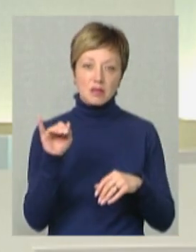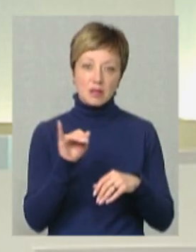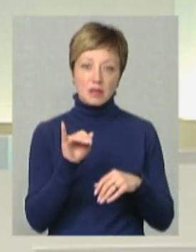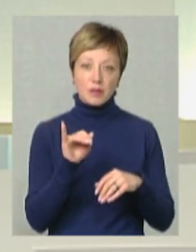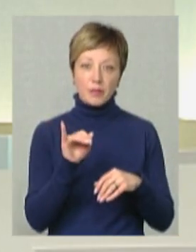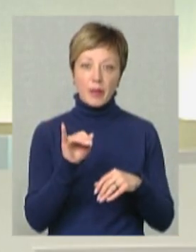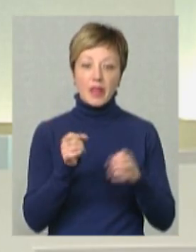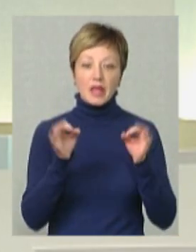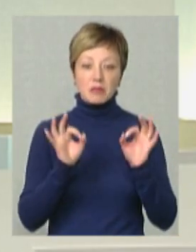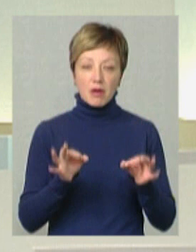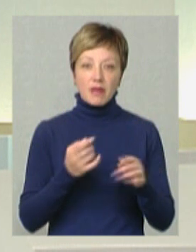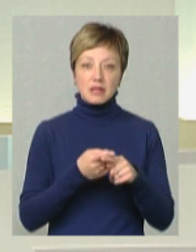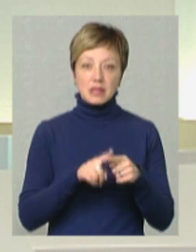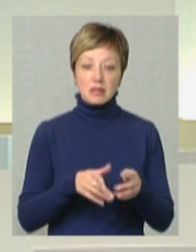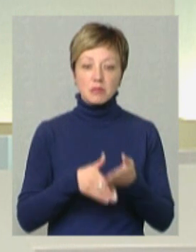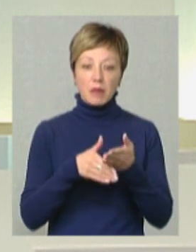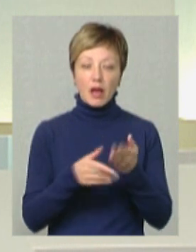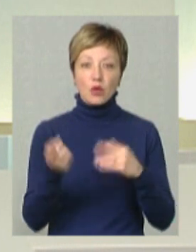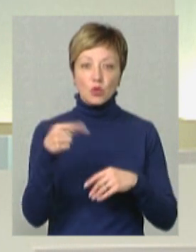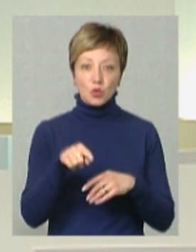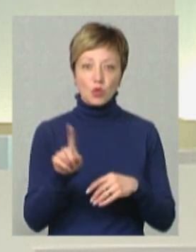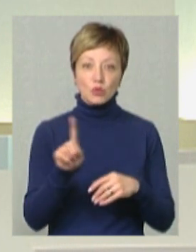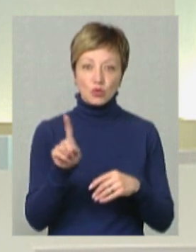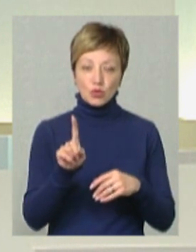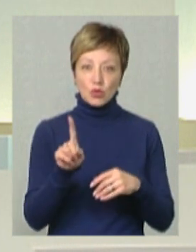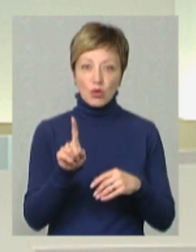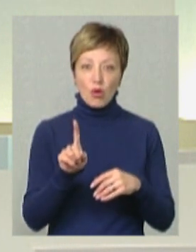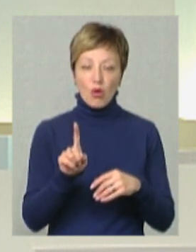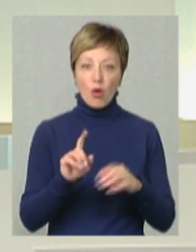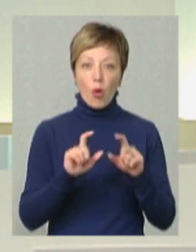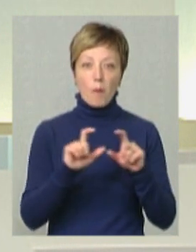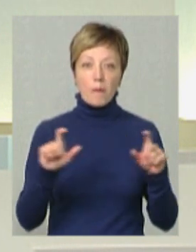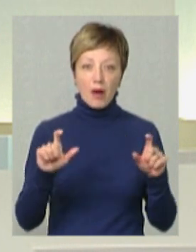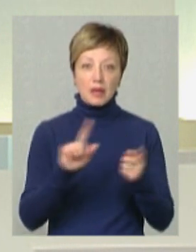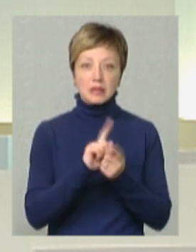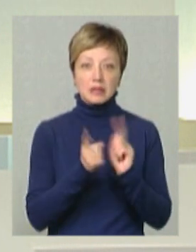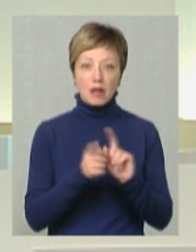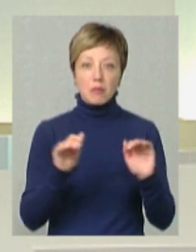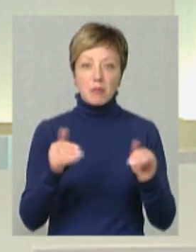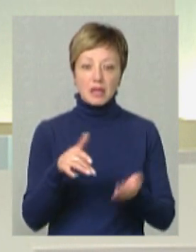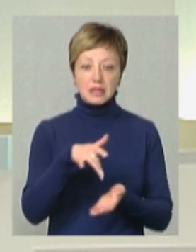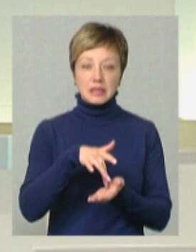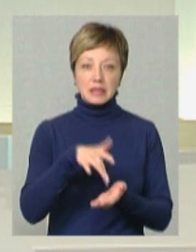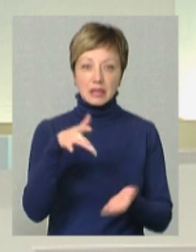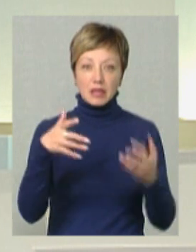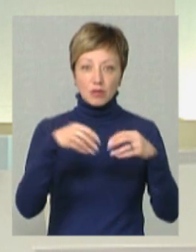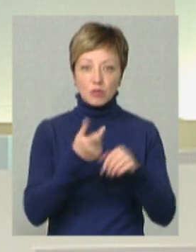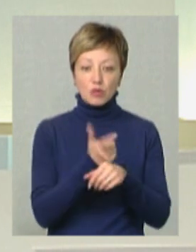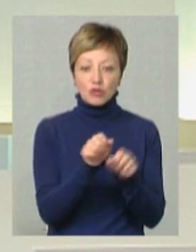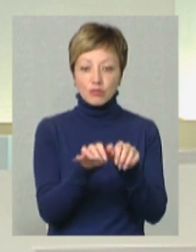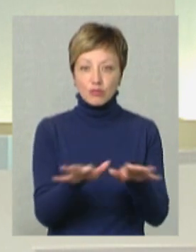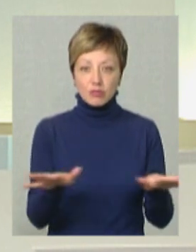насправді це сприяло тому, що компанії стали менш централізовані, а більш такими